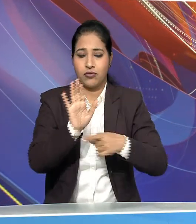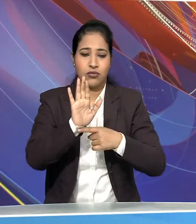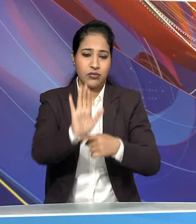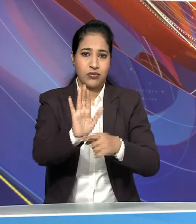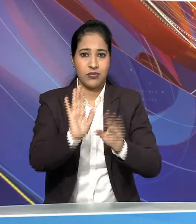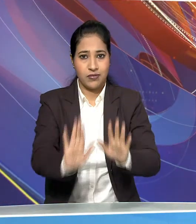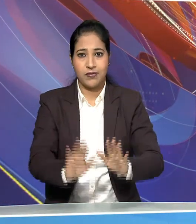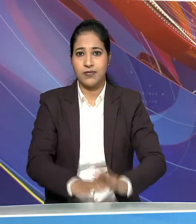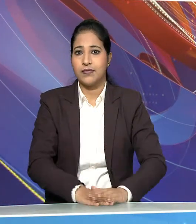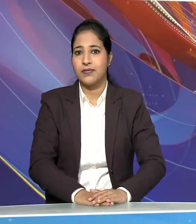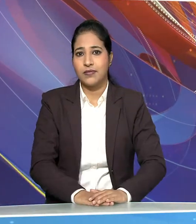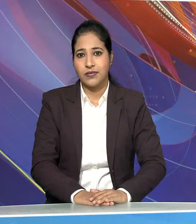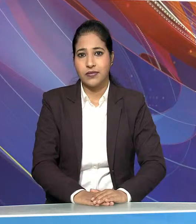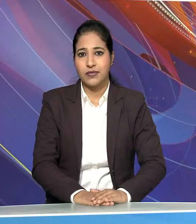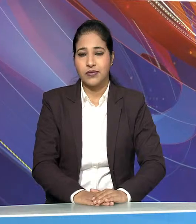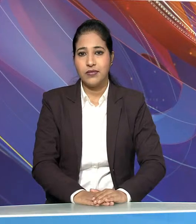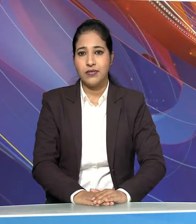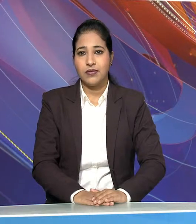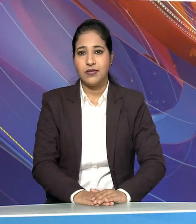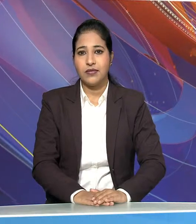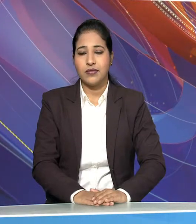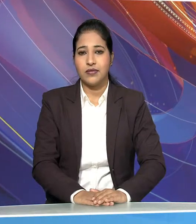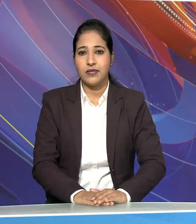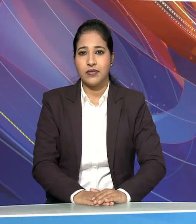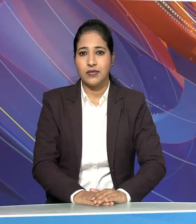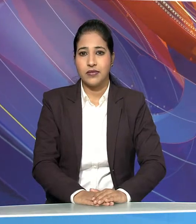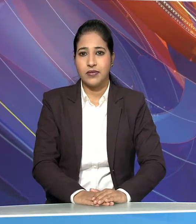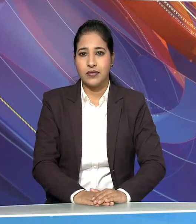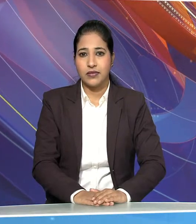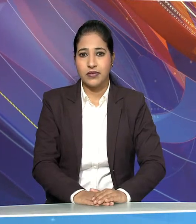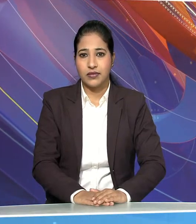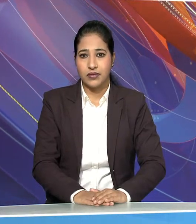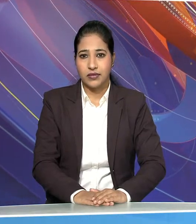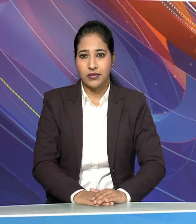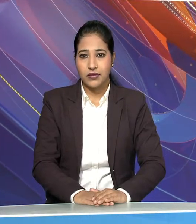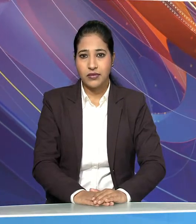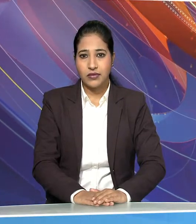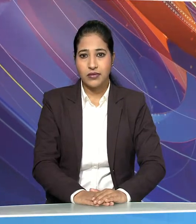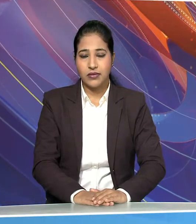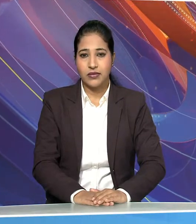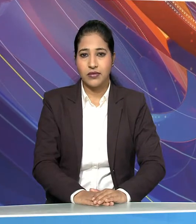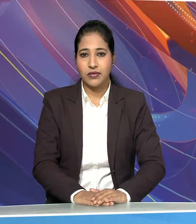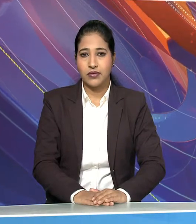गया।